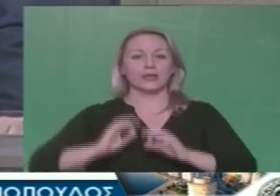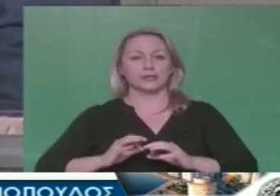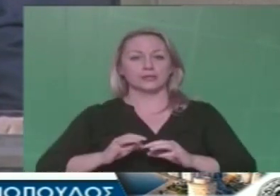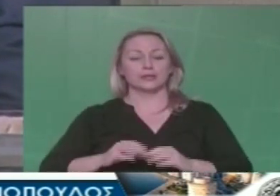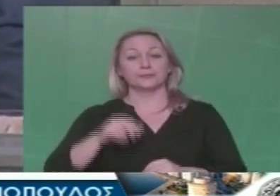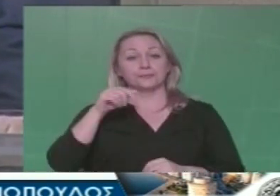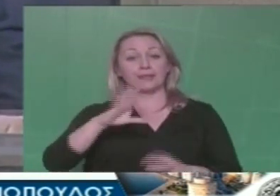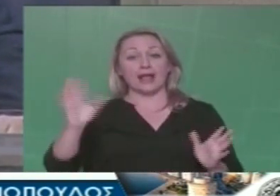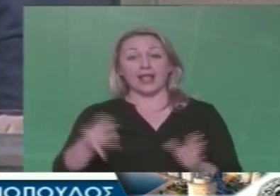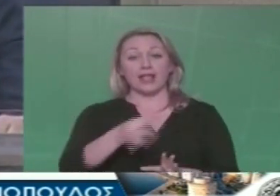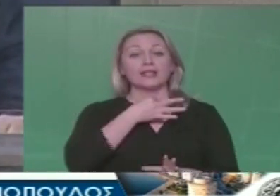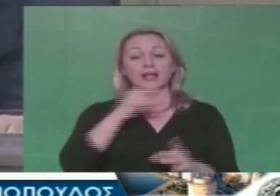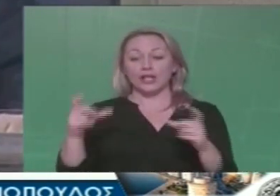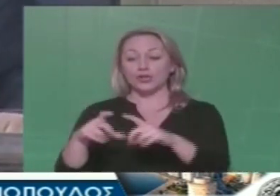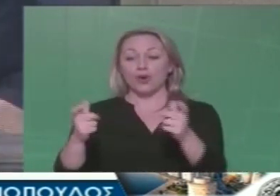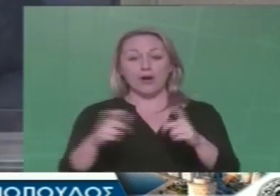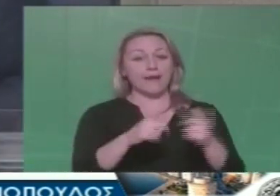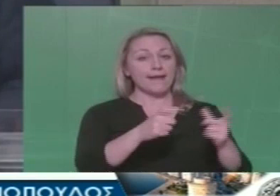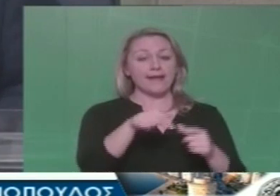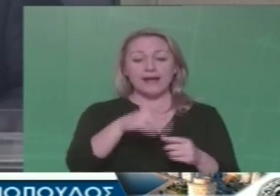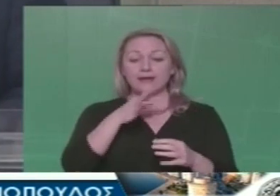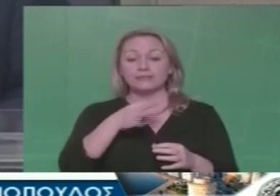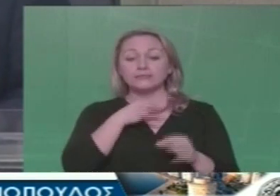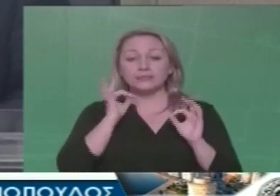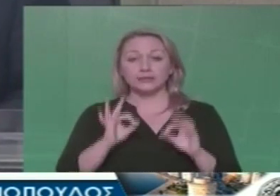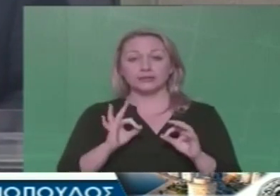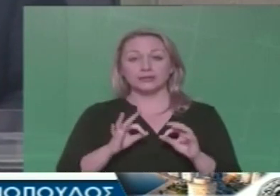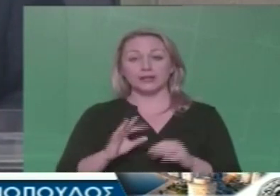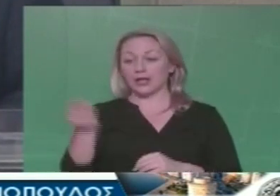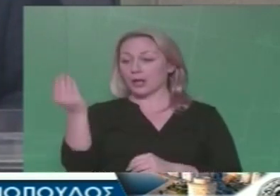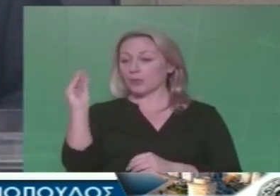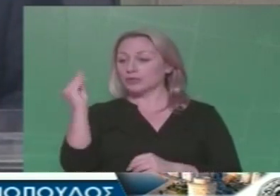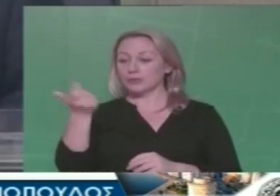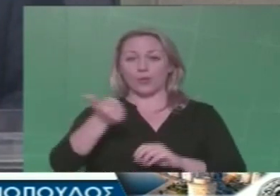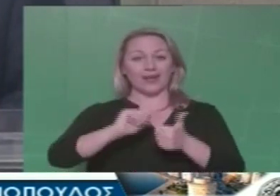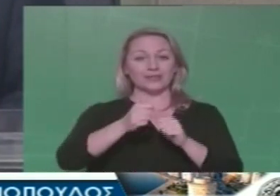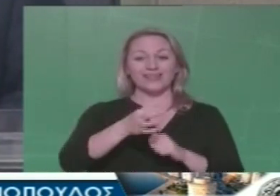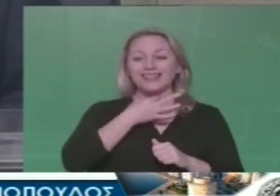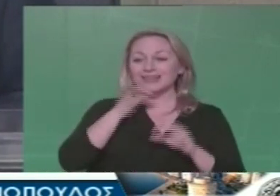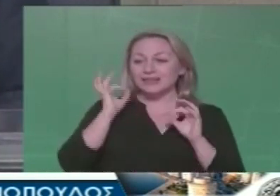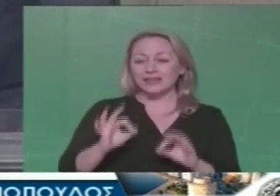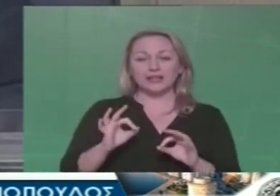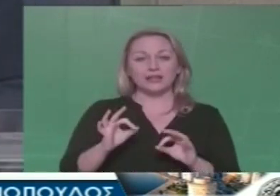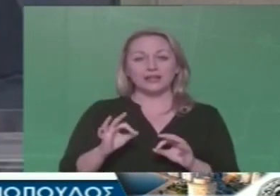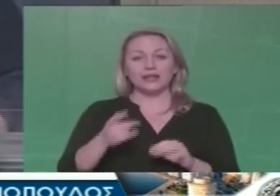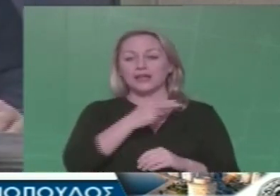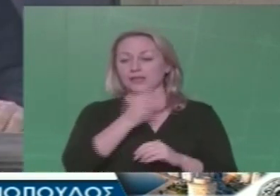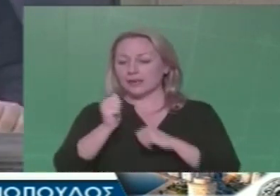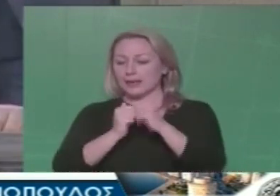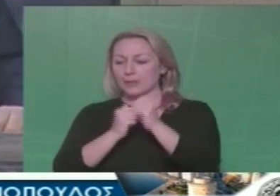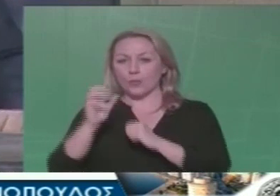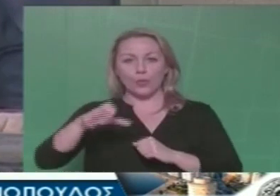Ποιες είναι οι ανάγκες για σχολεία. Ποιες είναι οι ανάγκες για πολιτισμό και για αθλητισμό. Ποιες είναι οι ανάγκες για υποδομές.